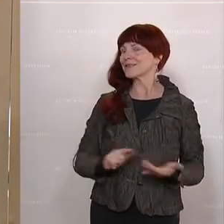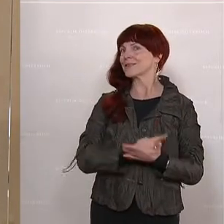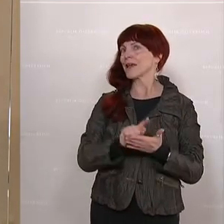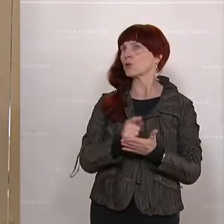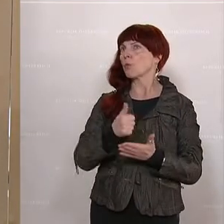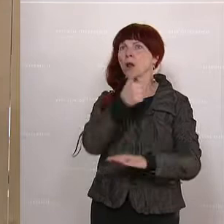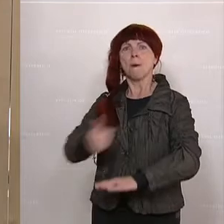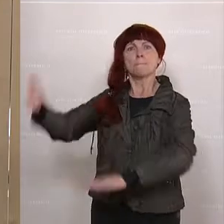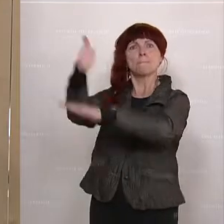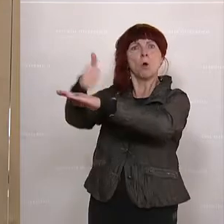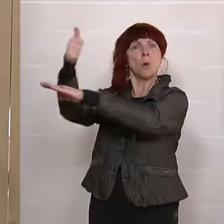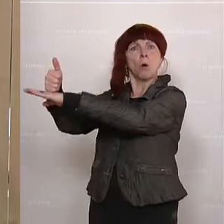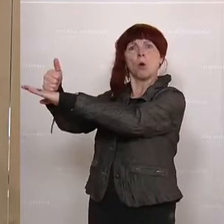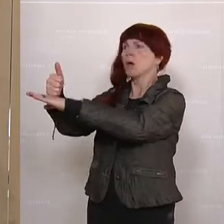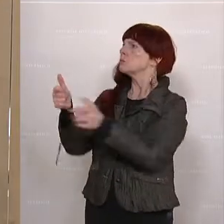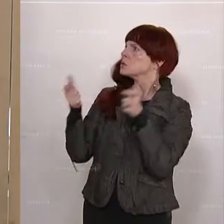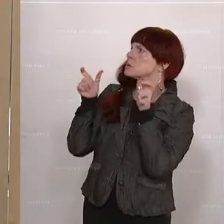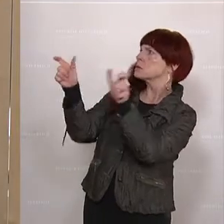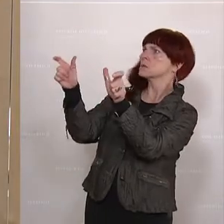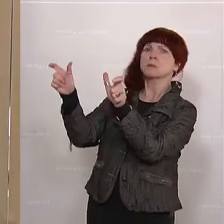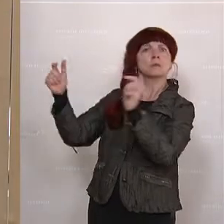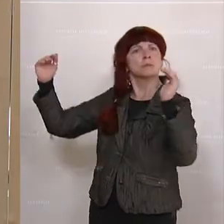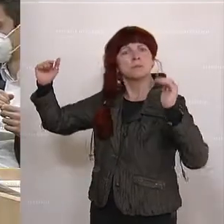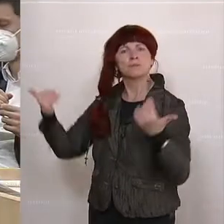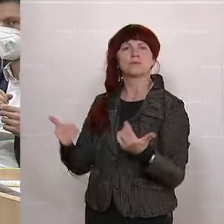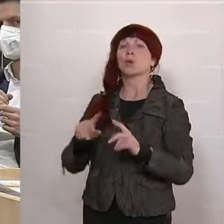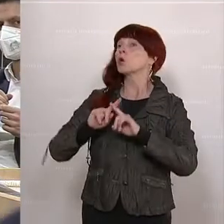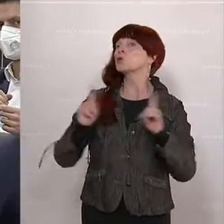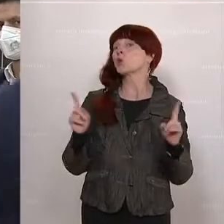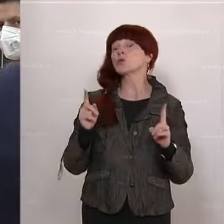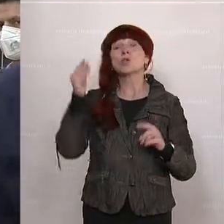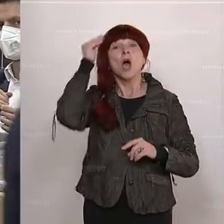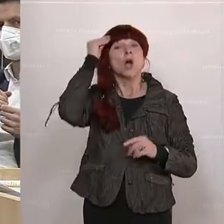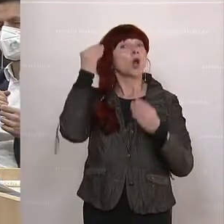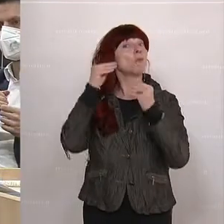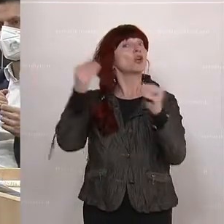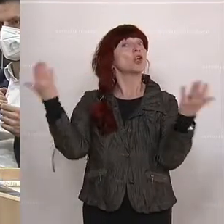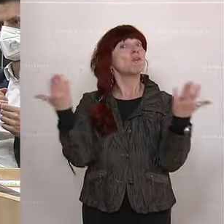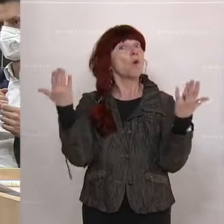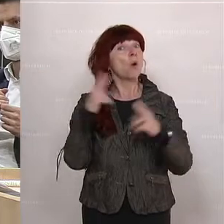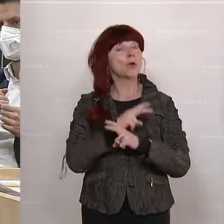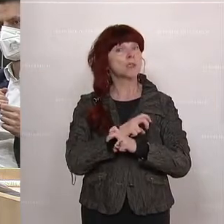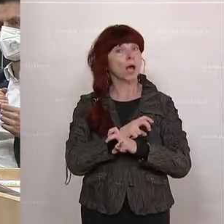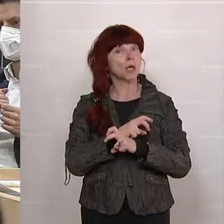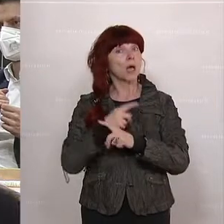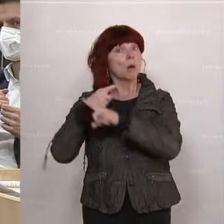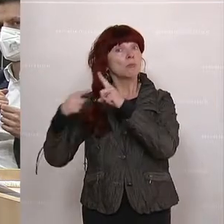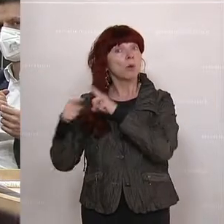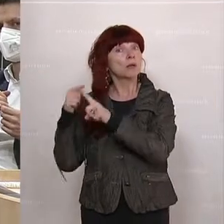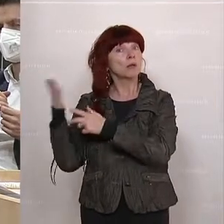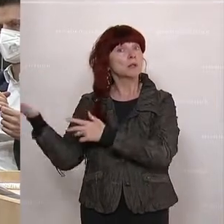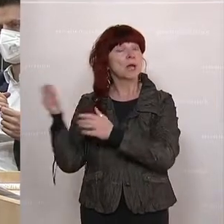Monopole in die Schranken zu weisen. Ansonsten wird es keine Glaubwürdigkeit mehr in diesem Land für unsere Politik geben.